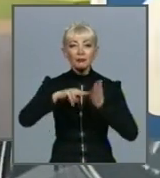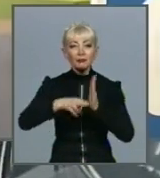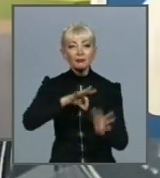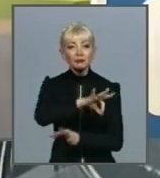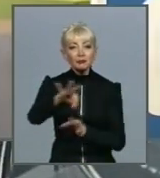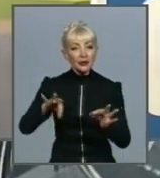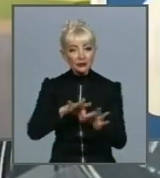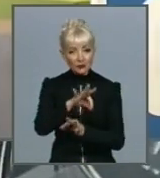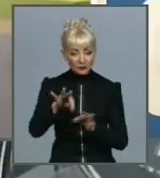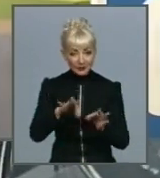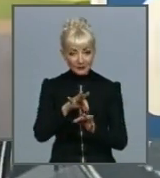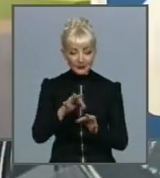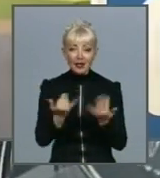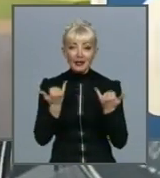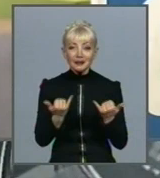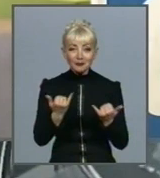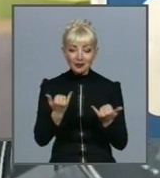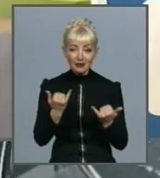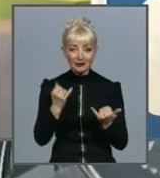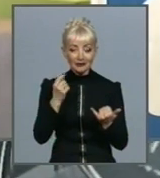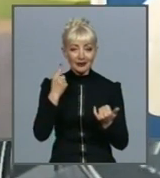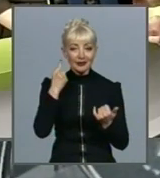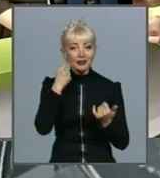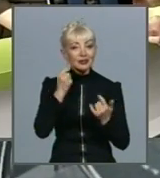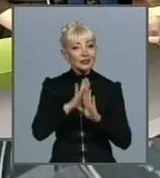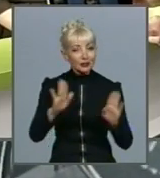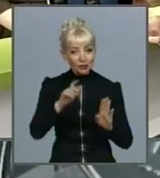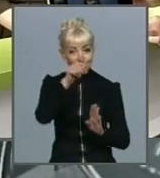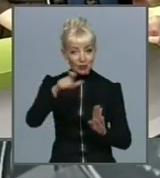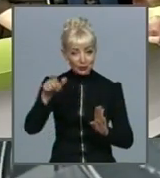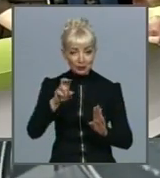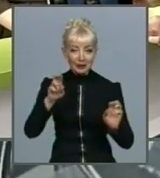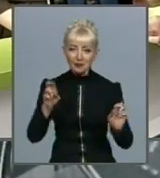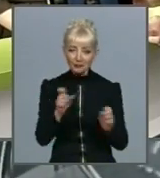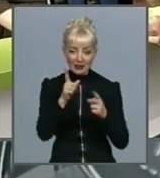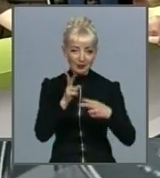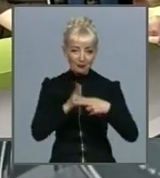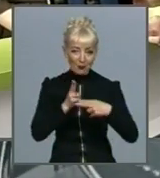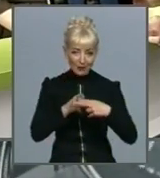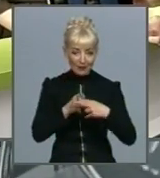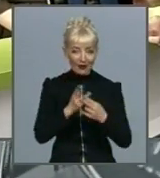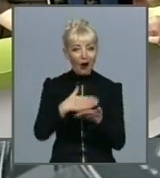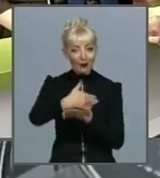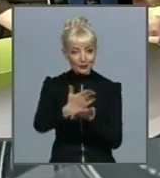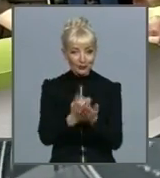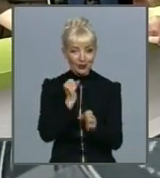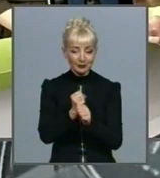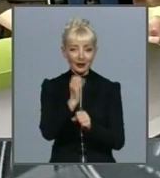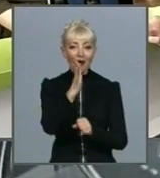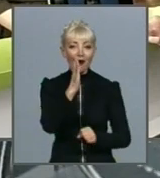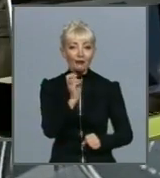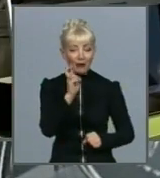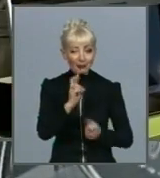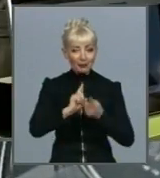Тепер не чуючих людей тут обслуговують без жодних перешкод, адже запрацював сервіс «Веб-перекладач мови жестів».